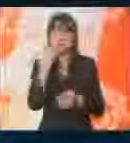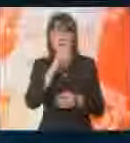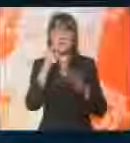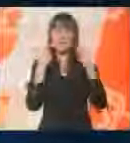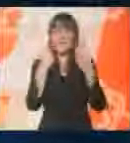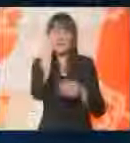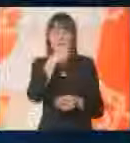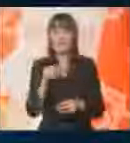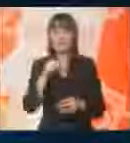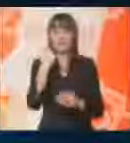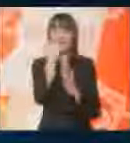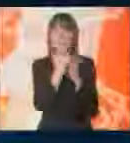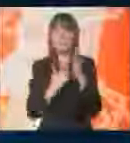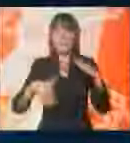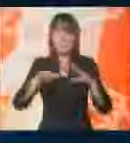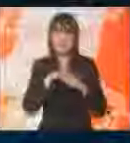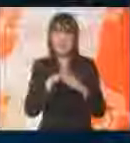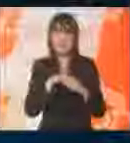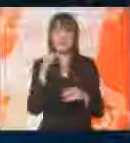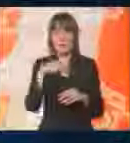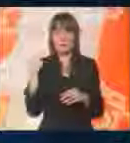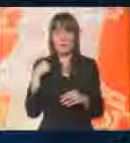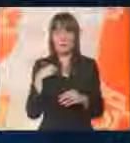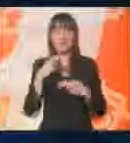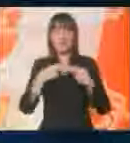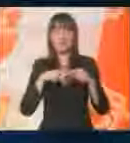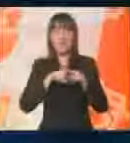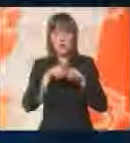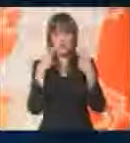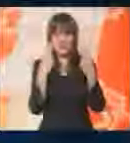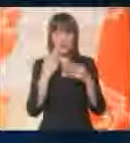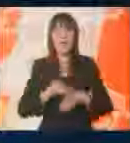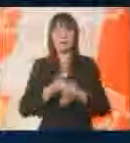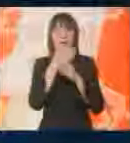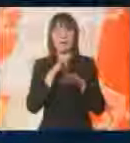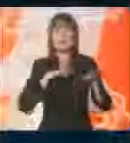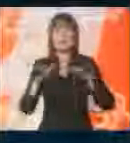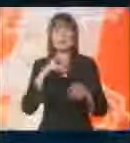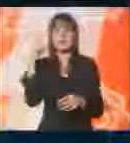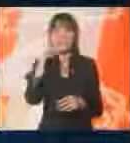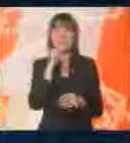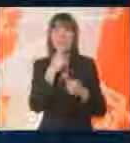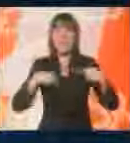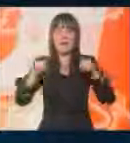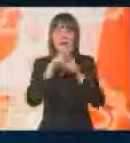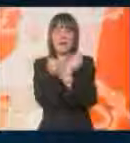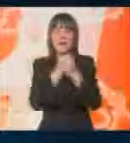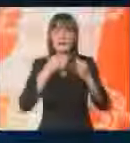do 7 miliona dinara za programe zapošljavanja. Ove godine sa skoro istom sumom pomoglo ih je Ministarstvo ekonomije i regionalnog razvoja.